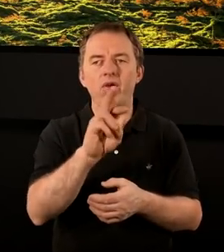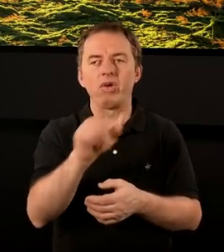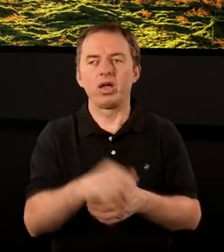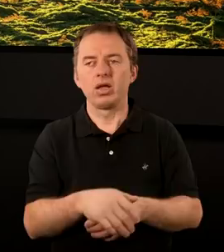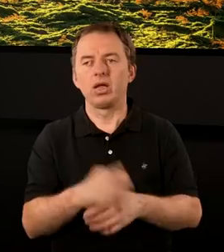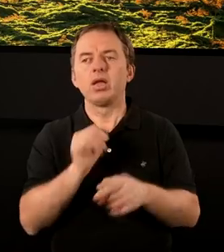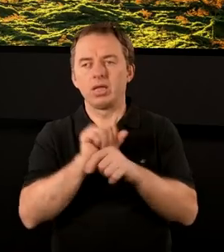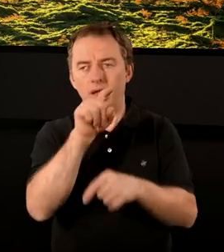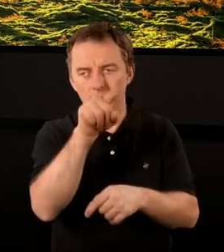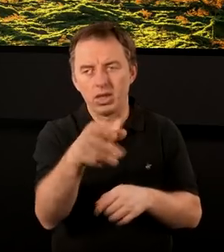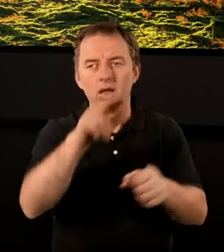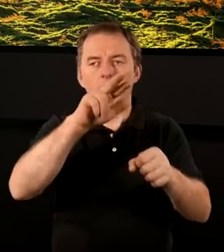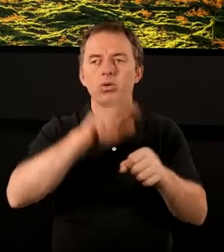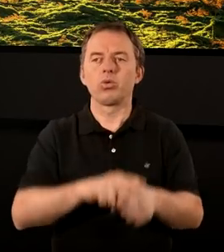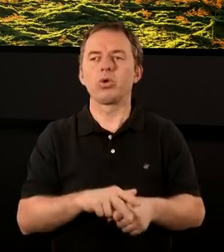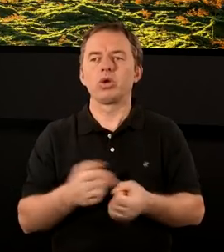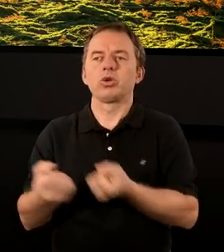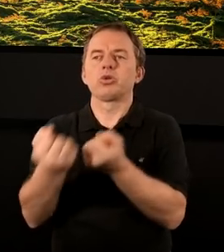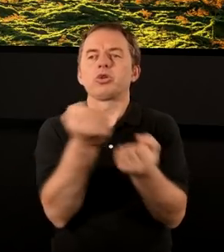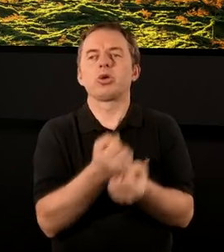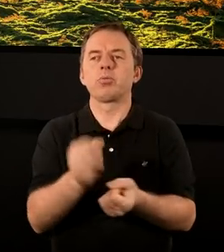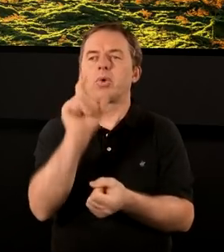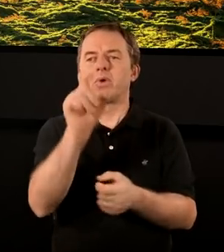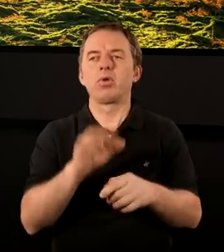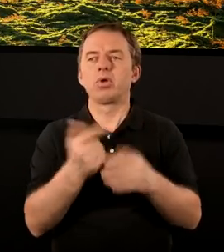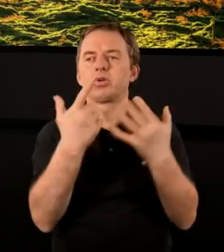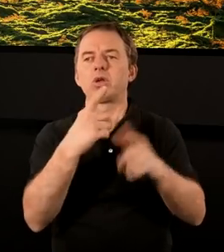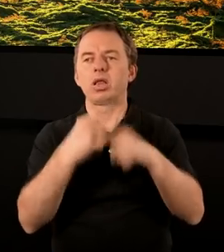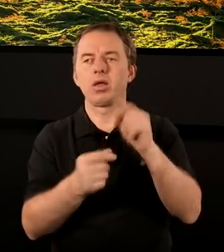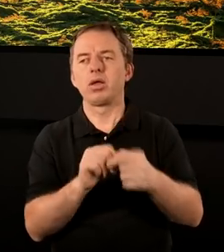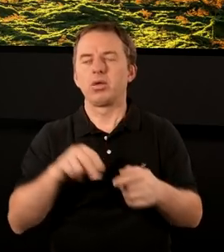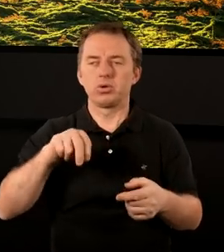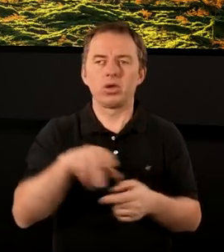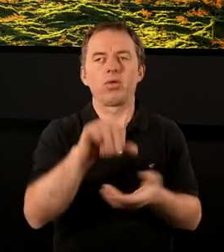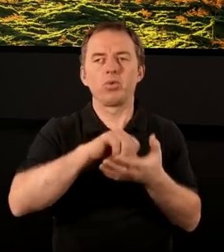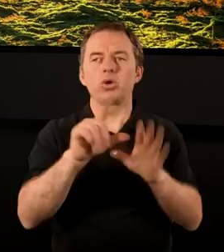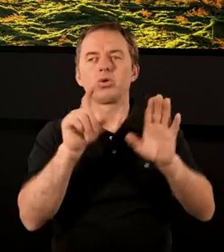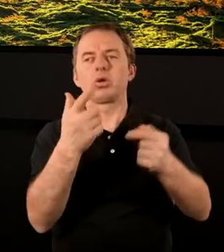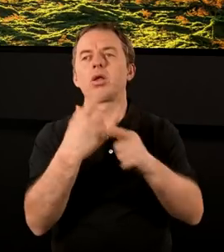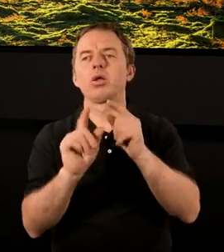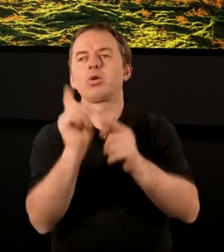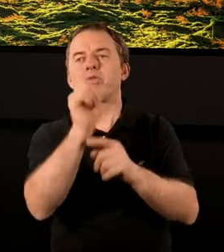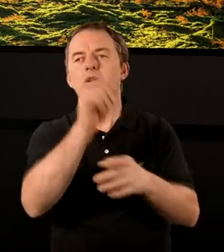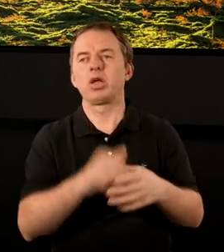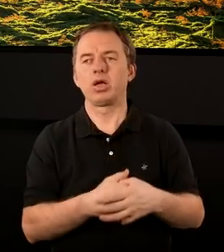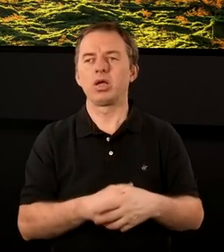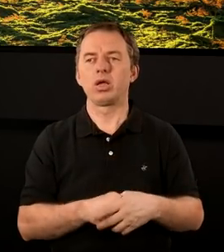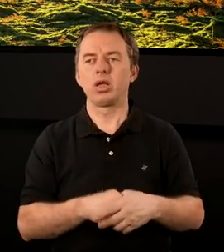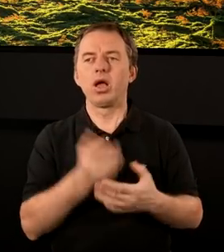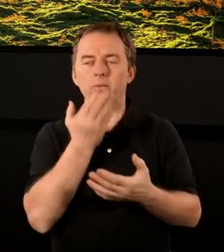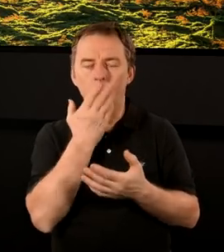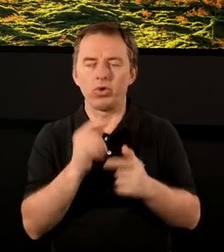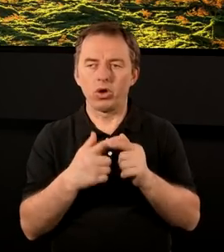zboru w Efezie, ja jestem tym, który trzyma w swoje ręce siedem gwiazd, przechadza się pośród siedmiu świeczników